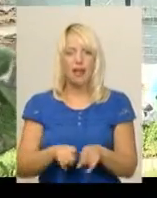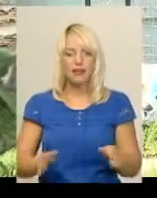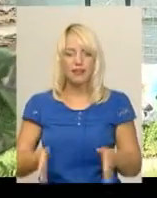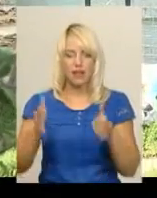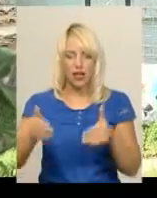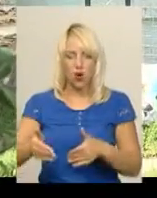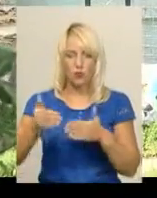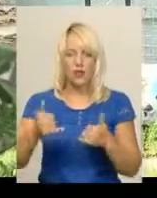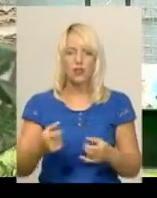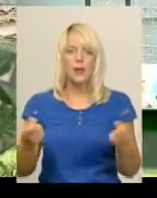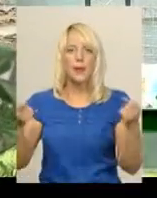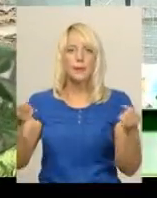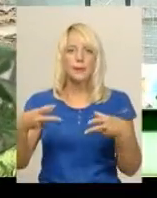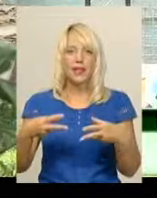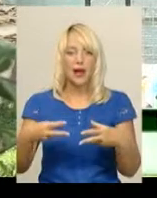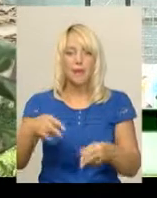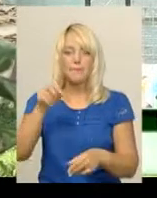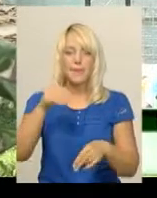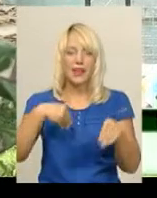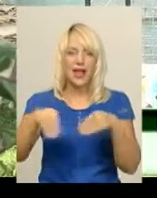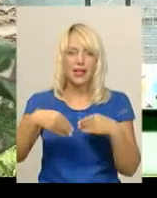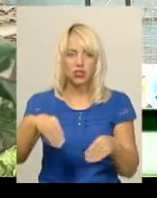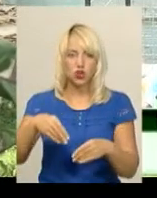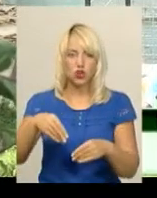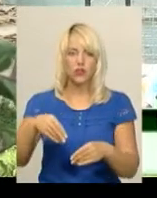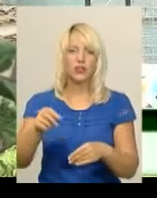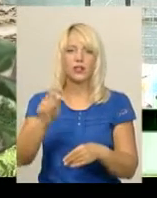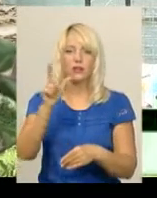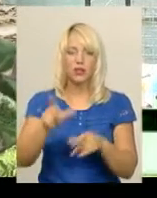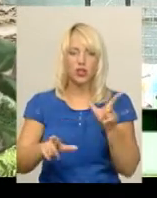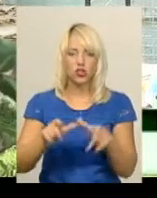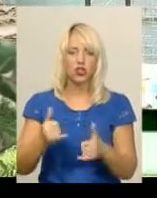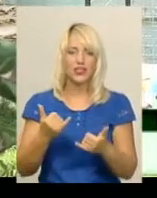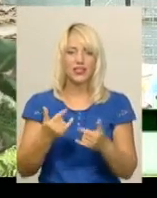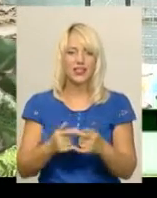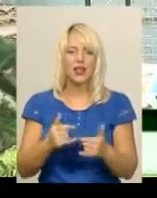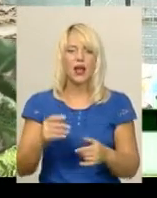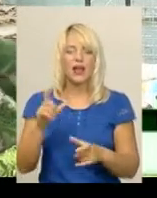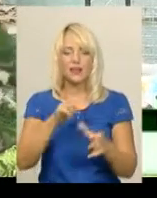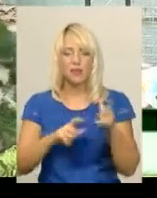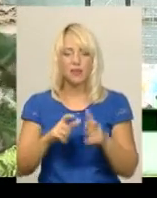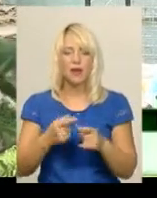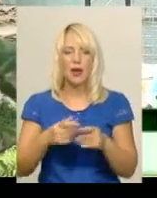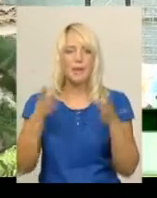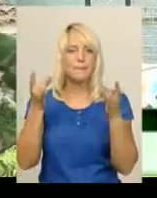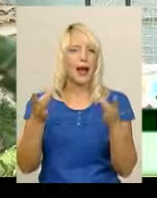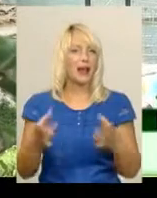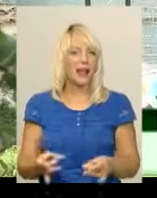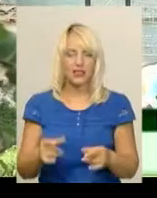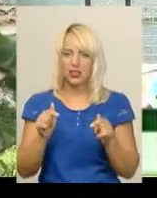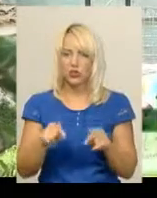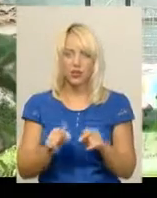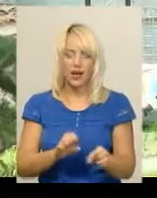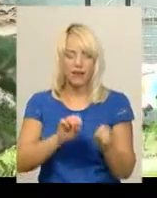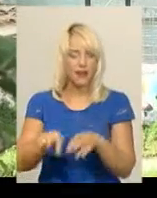призначений для пластикових пляшок і ємностей з побутової хімії. Політаленові пакети і одноразовий пози сюди кидати не